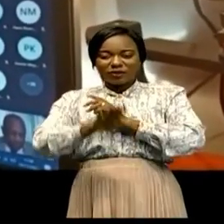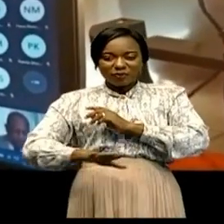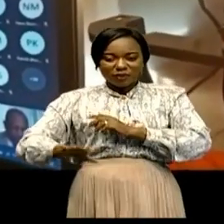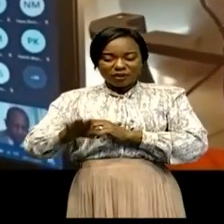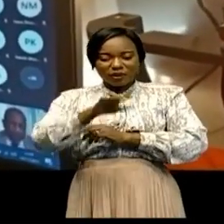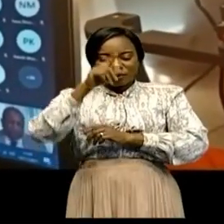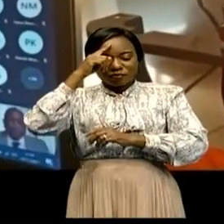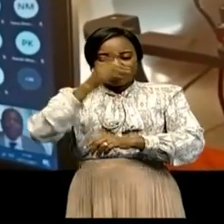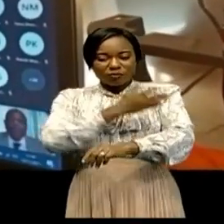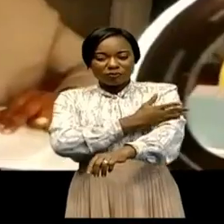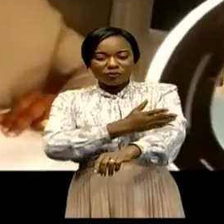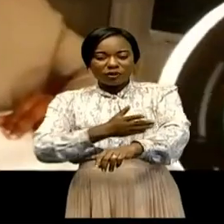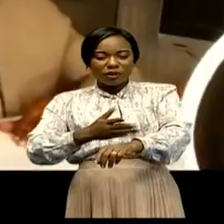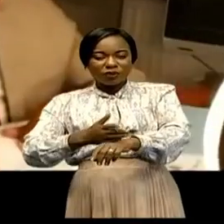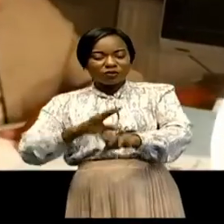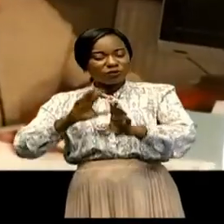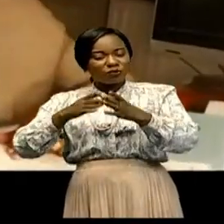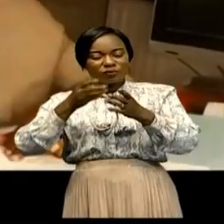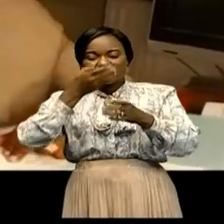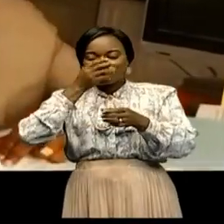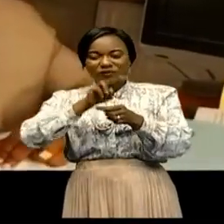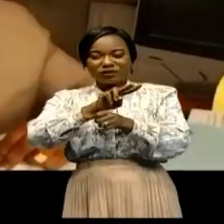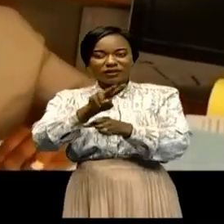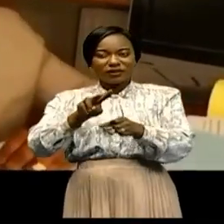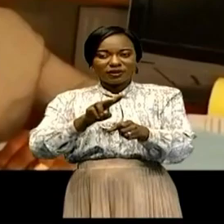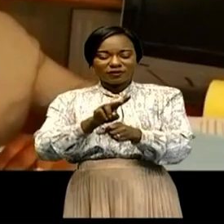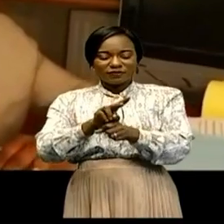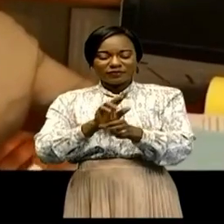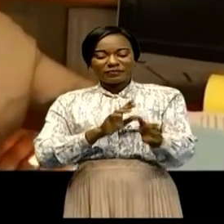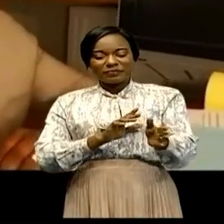'immunité attendue dans la lutte contre la COVID-19.